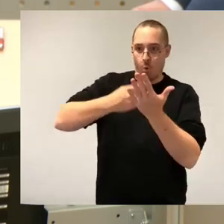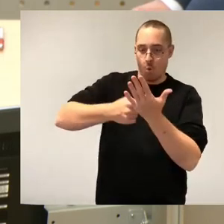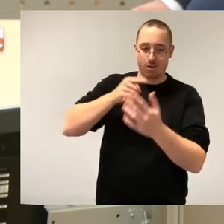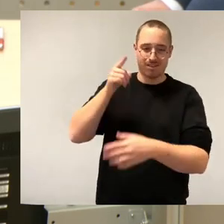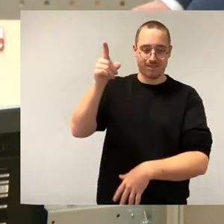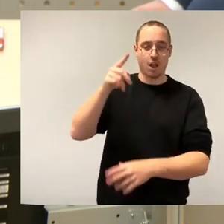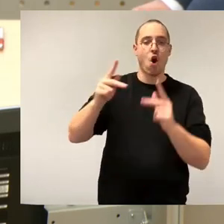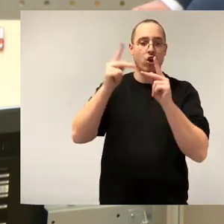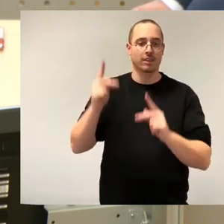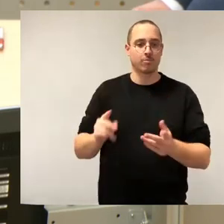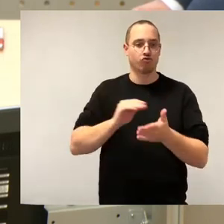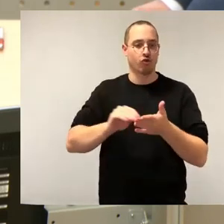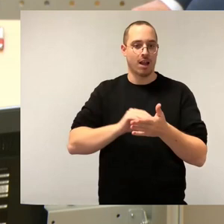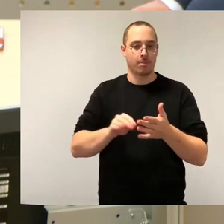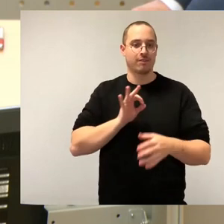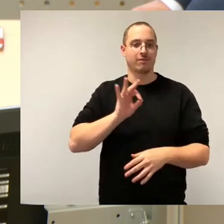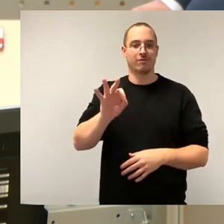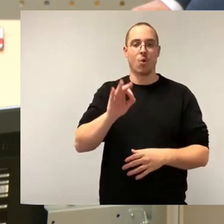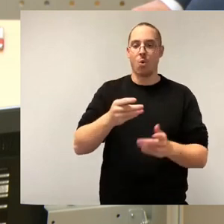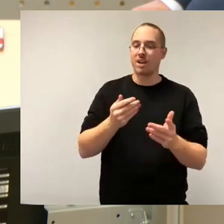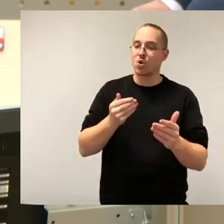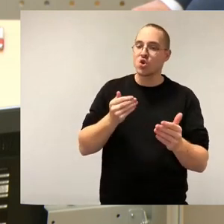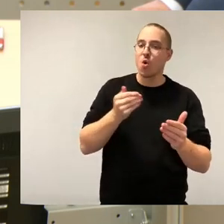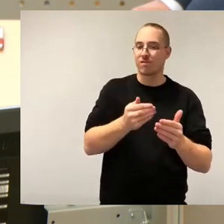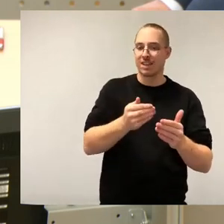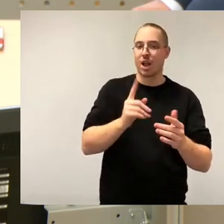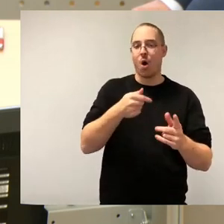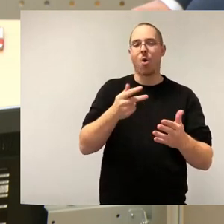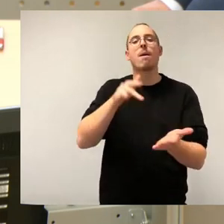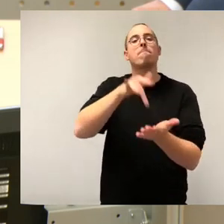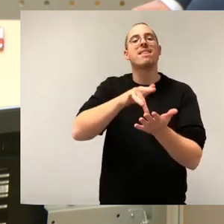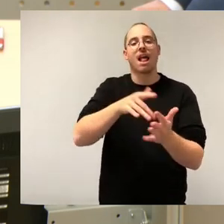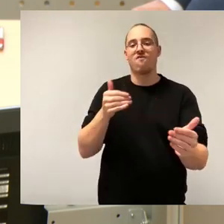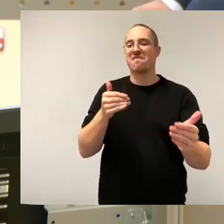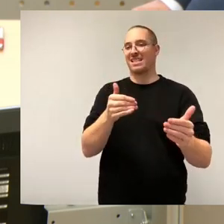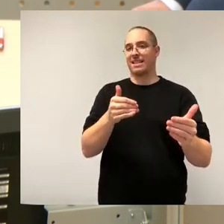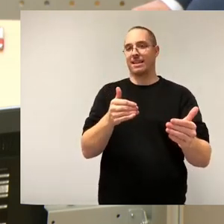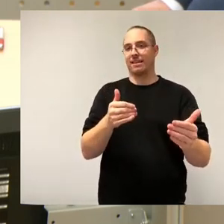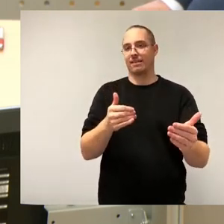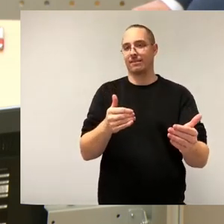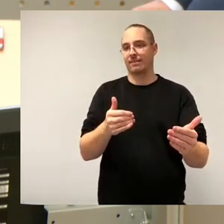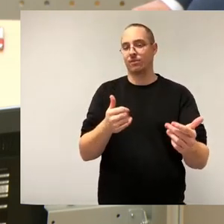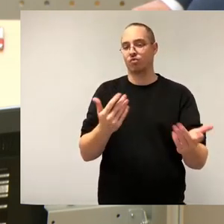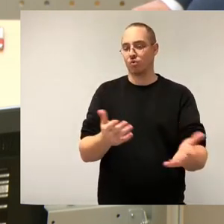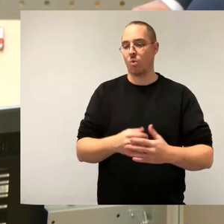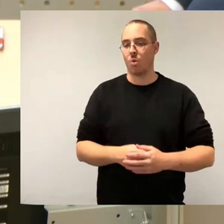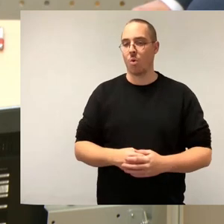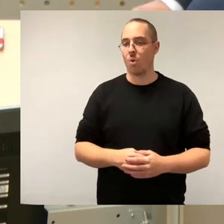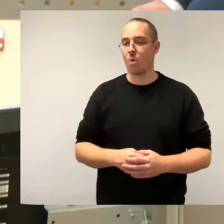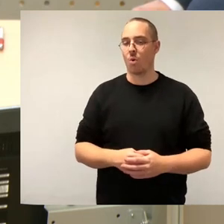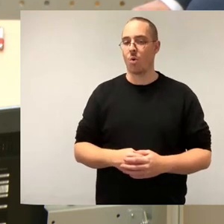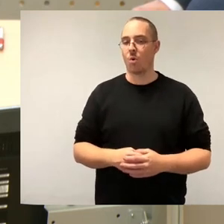Konzept für die kurz- und mittelfristige Entwicklung von kommunalen Gewerbestandorten. Das gibt es, das müssen wir aber aktualisieren, weil